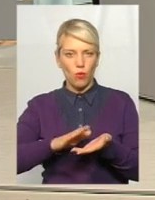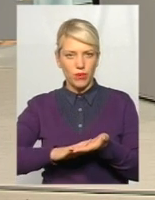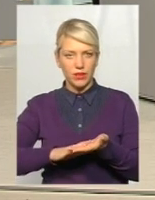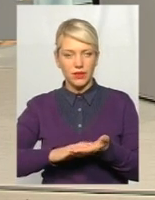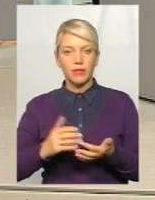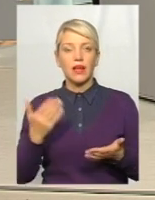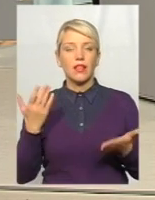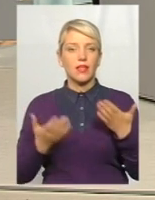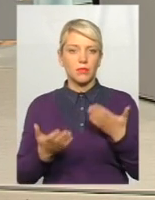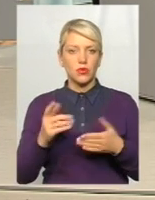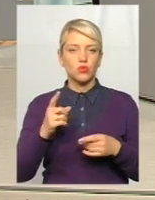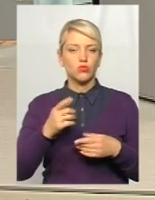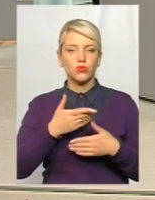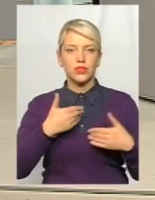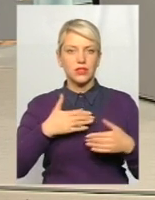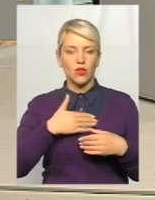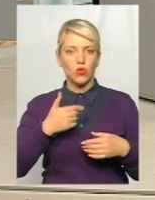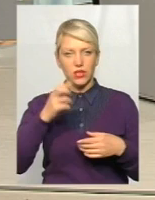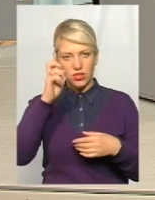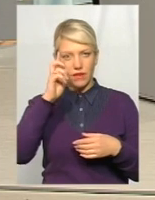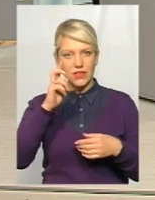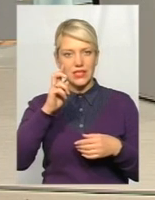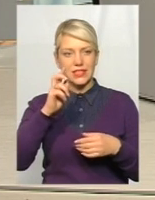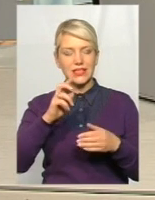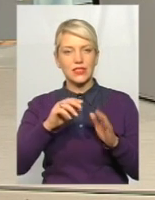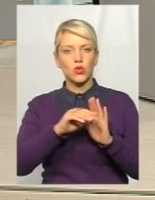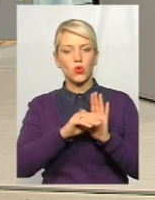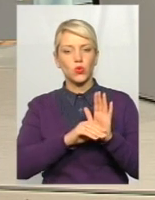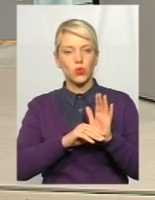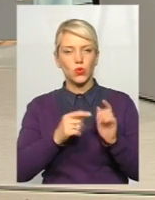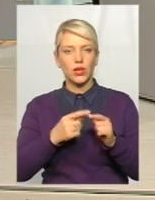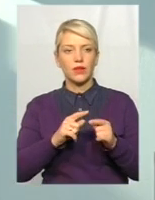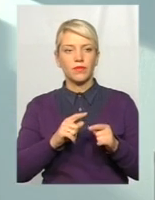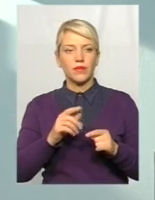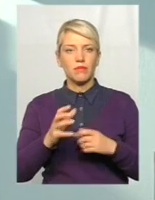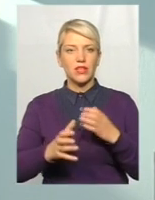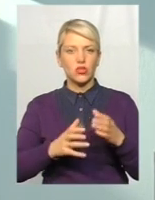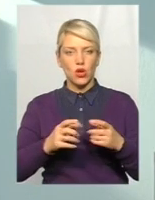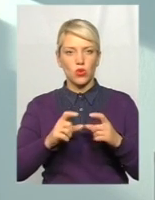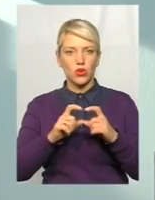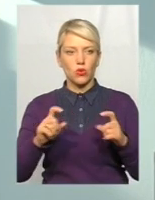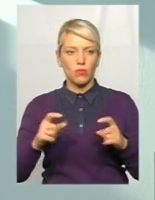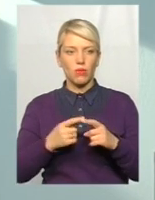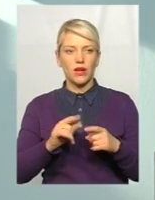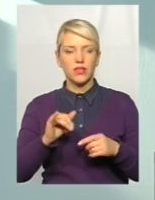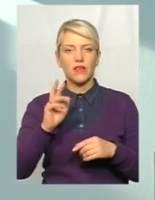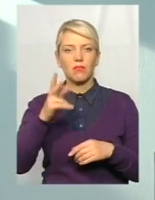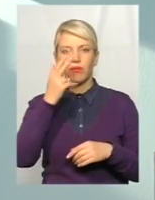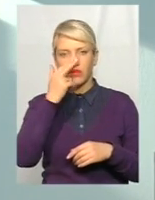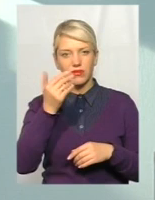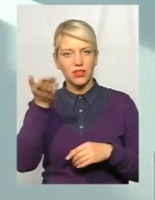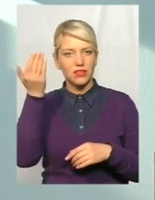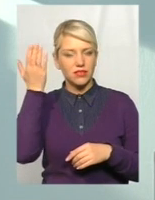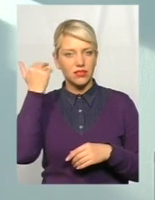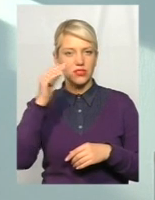наприклад, до нас не дуже хочеться в державну структуру йти міжнародні компанії, які стоять на міжнародних компаніях. Тому що в них, як приймало, за царя Гороха якось, чи